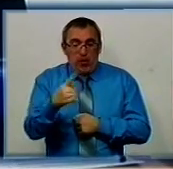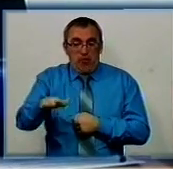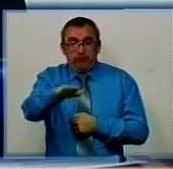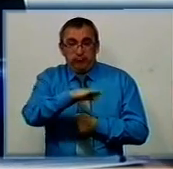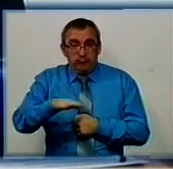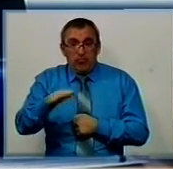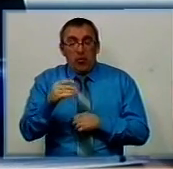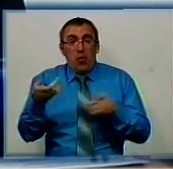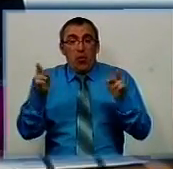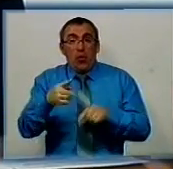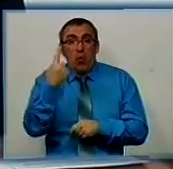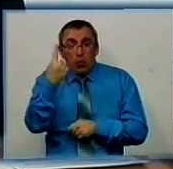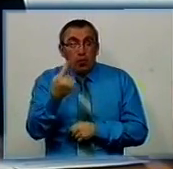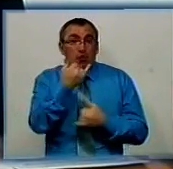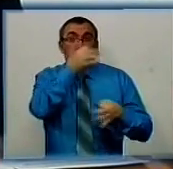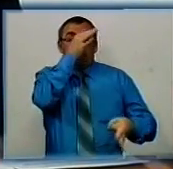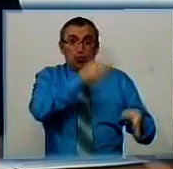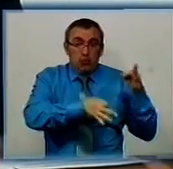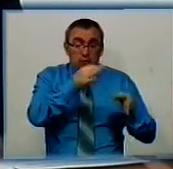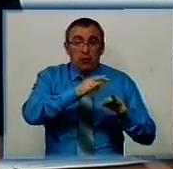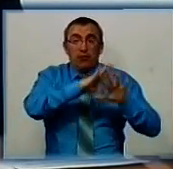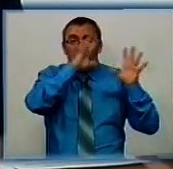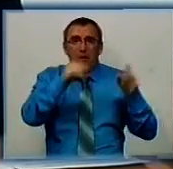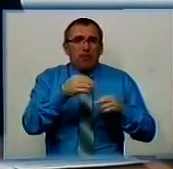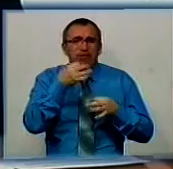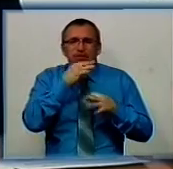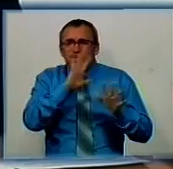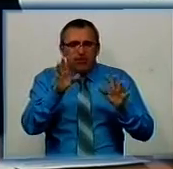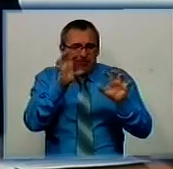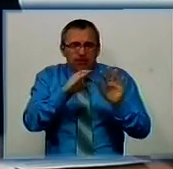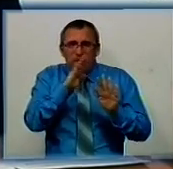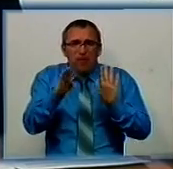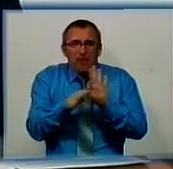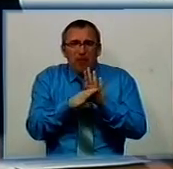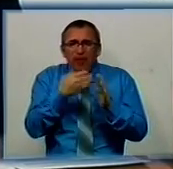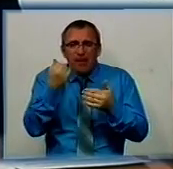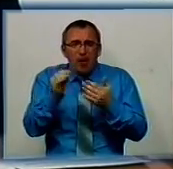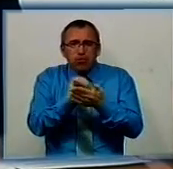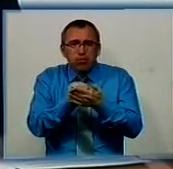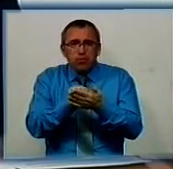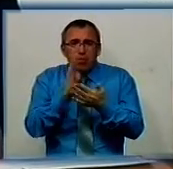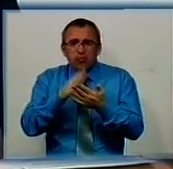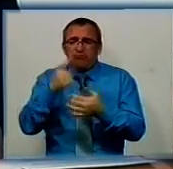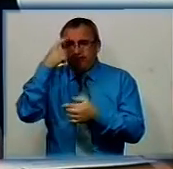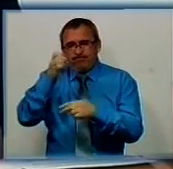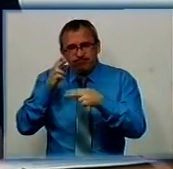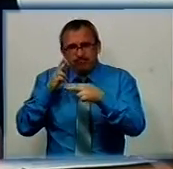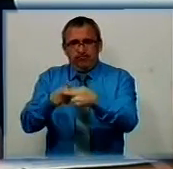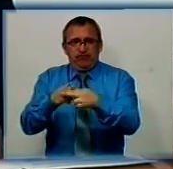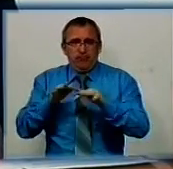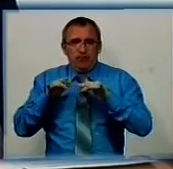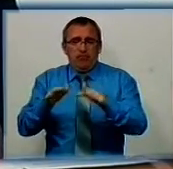осталась одна і тут же суд, взагалі без будь-яких підстав. Не маючи жодного бумажки, вже і війність запобіжний захід